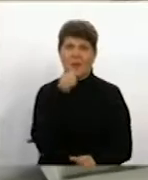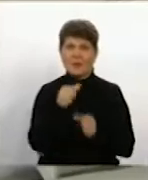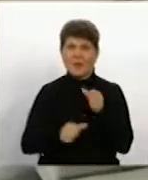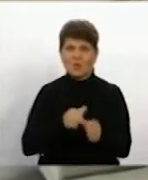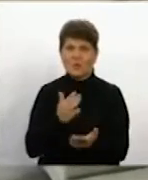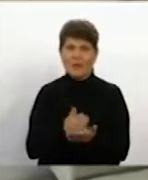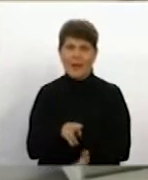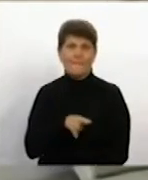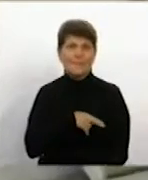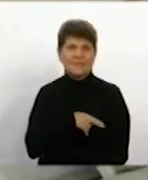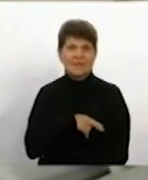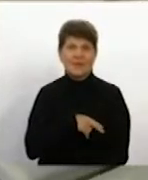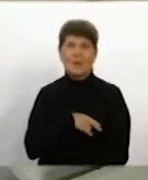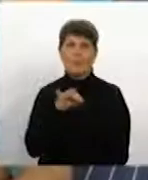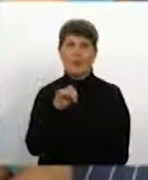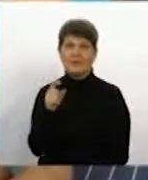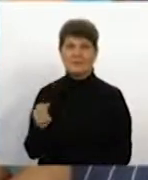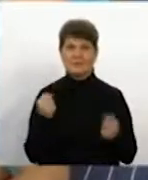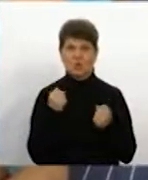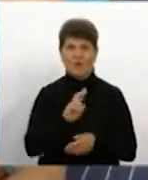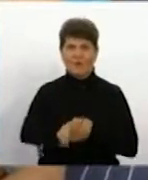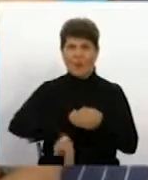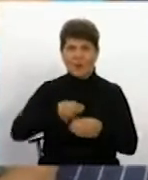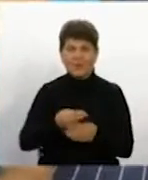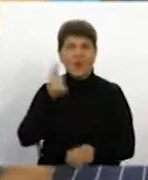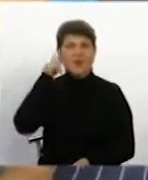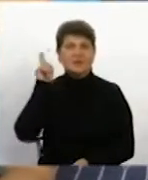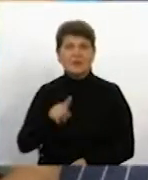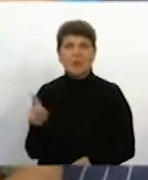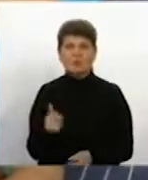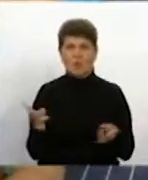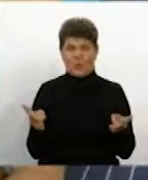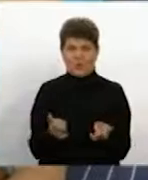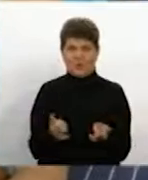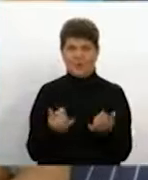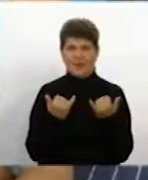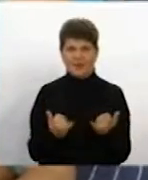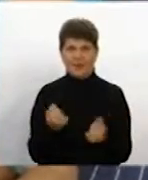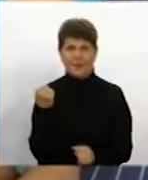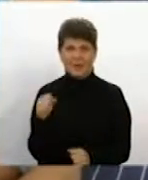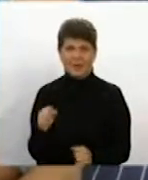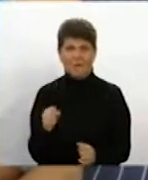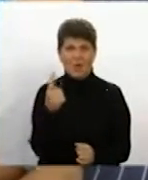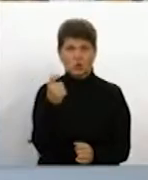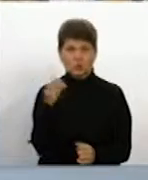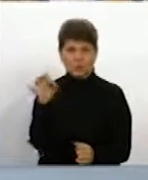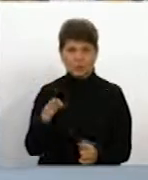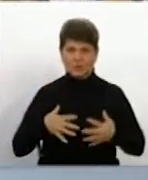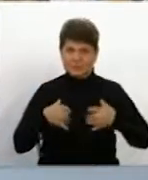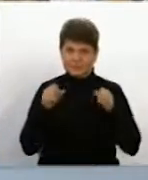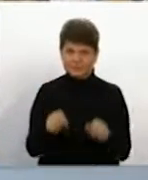змагань з акробатики. Кажуть, знають, що потрібно для перемоги. Викладайтесь на всі 100. І головне – бажання.